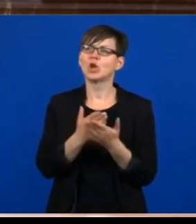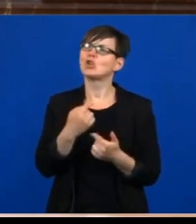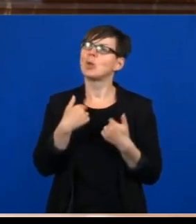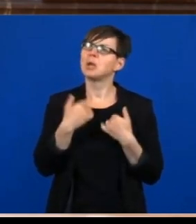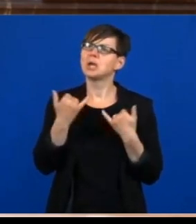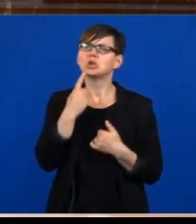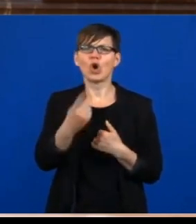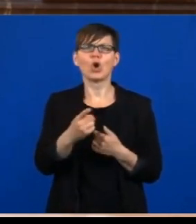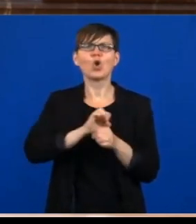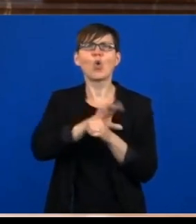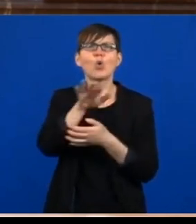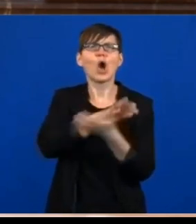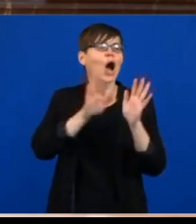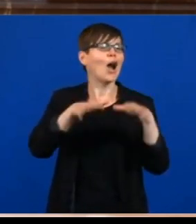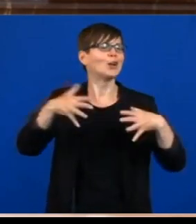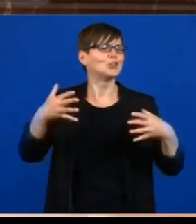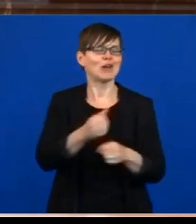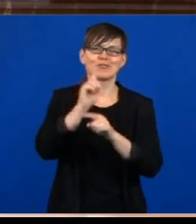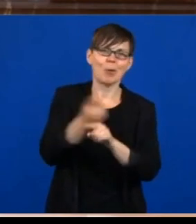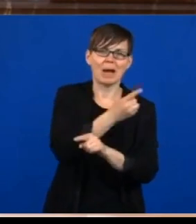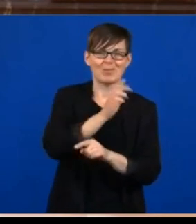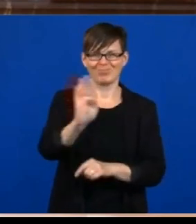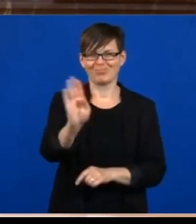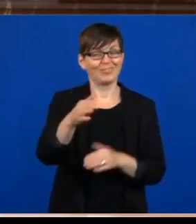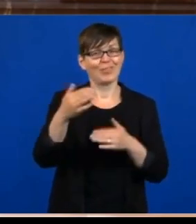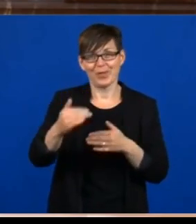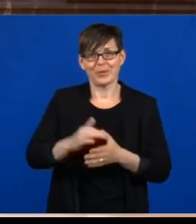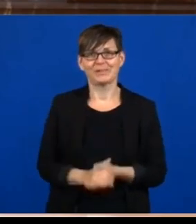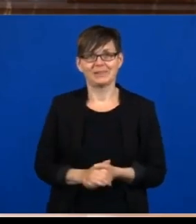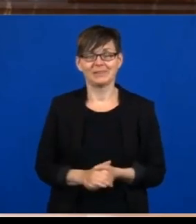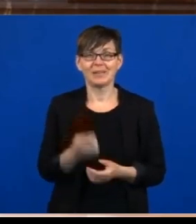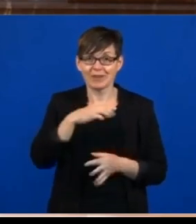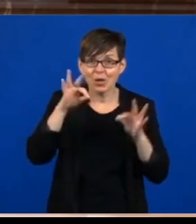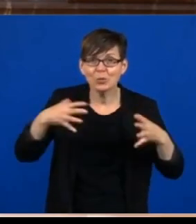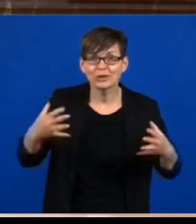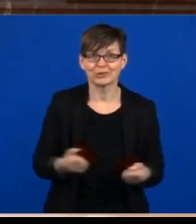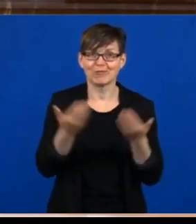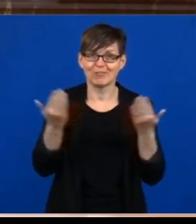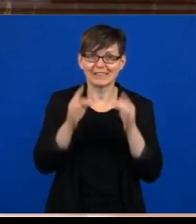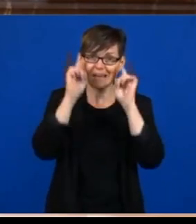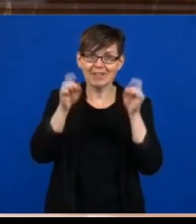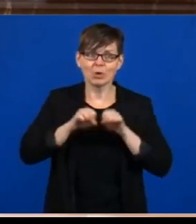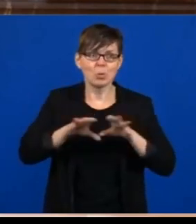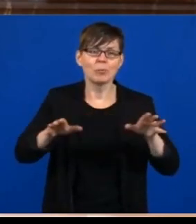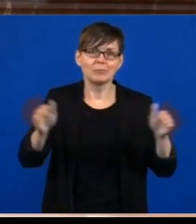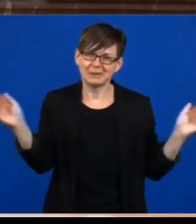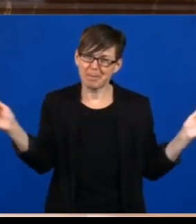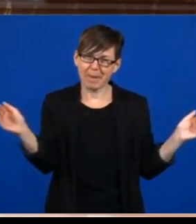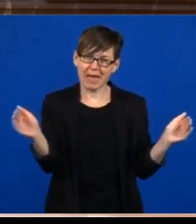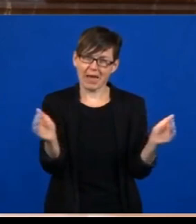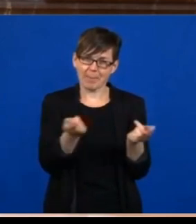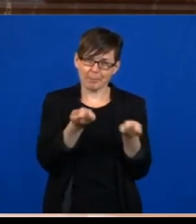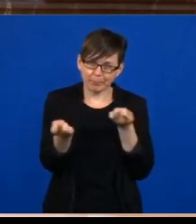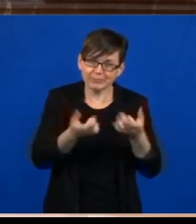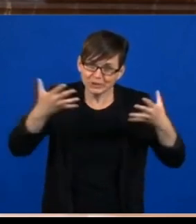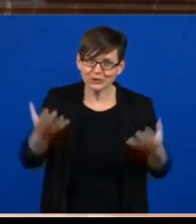ist. Wir haben sie die Verbreitung des Virus gut ausgebremst. In Europa staunt man über diesen